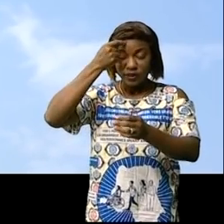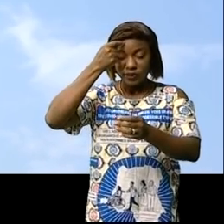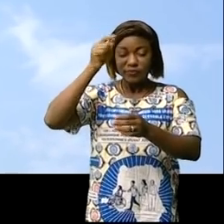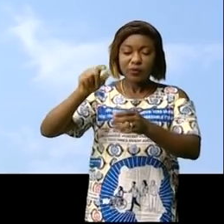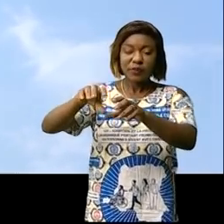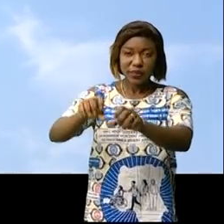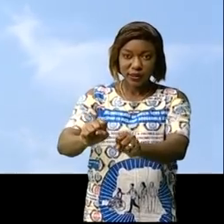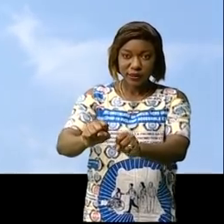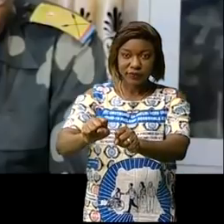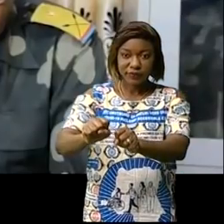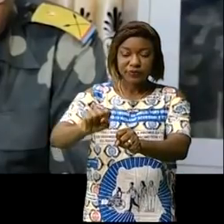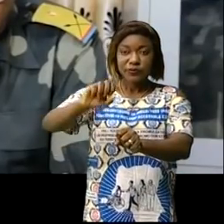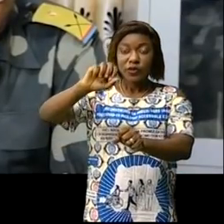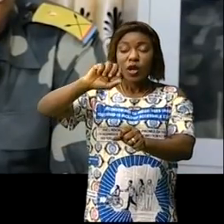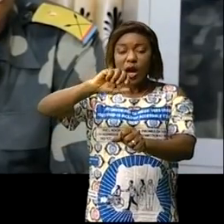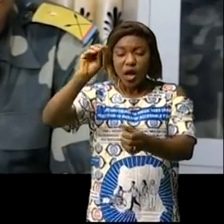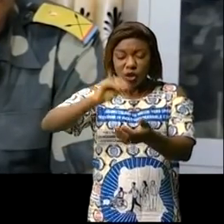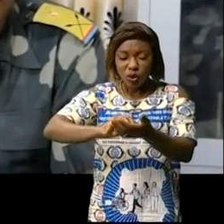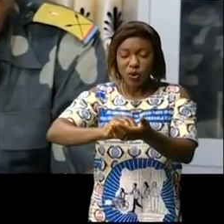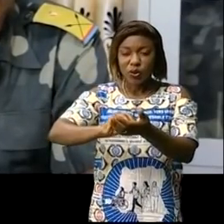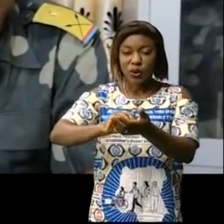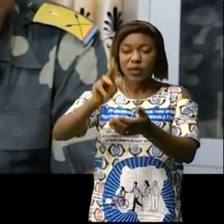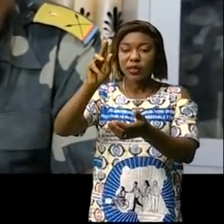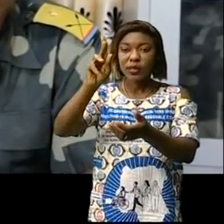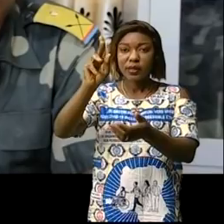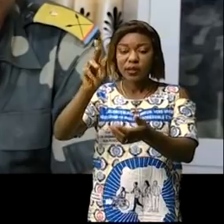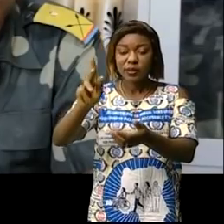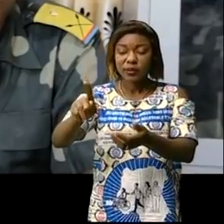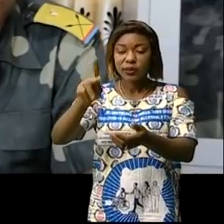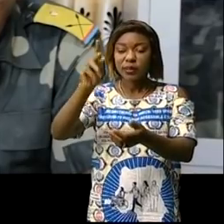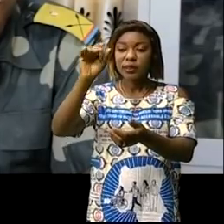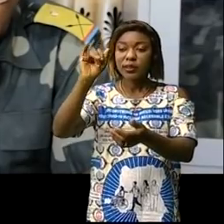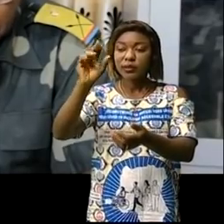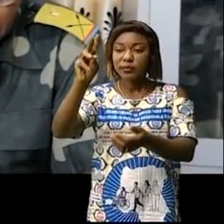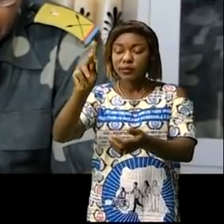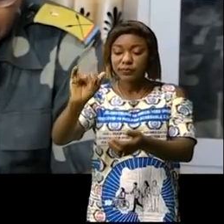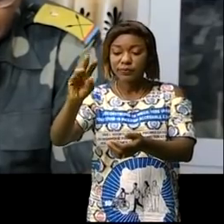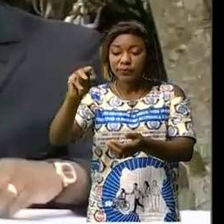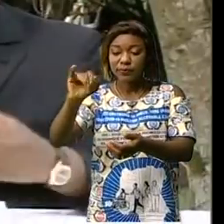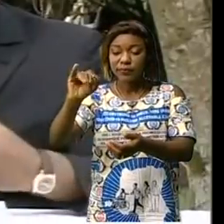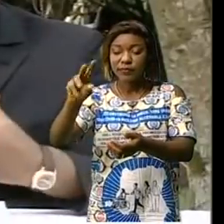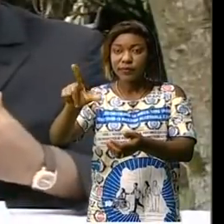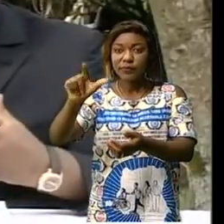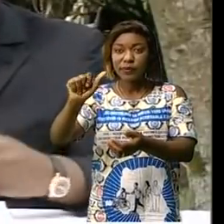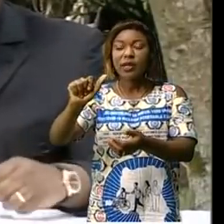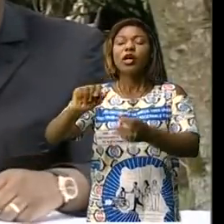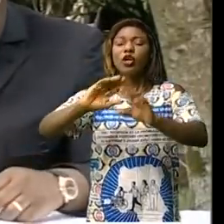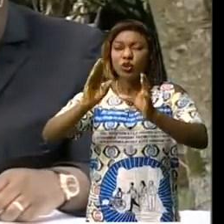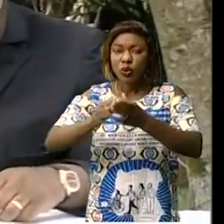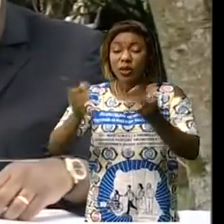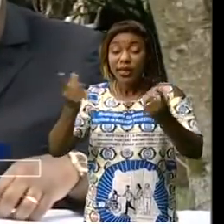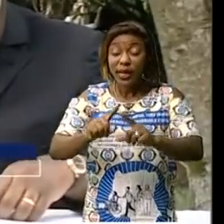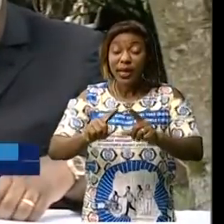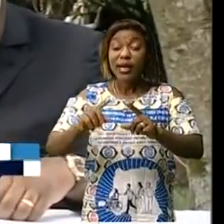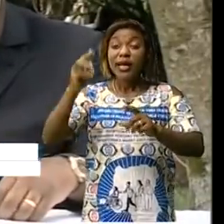Zéoula, T2 secteur Itoury, capitaine Patrick Kimenessa, secrétaire à la 32e base logistique régionale. Lors de sa mission de